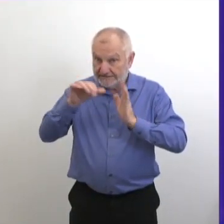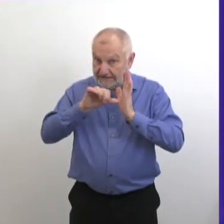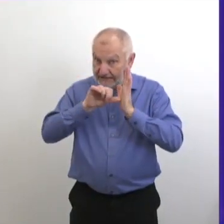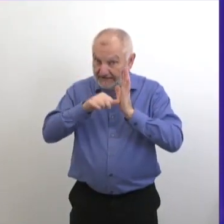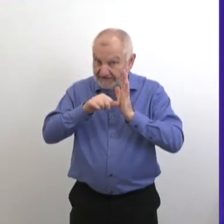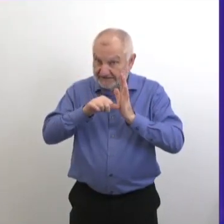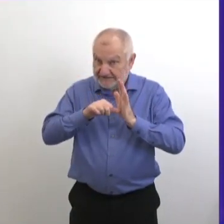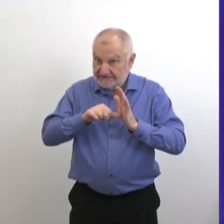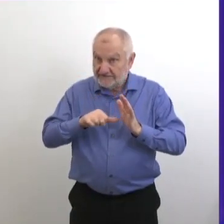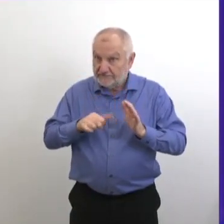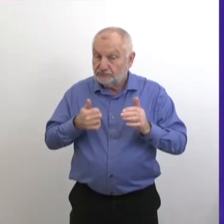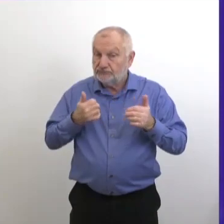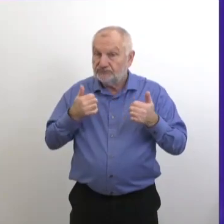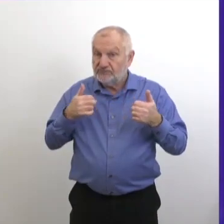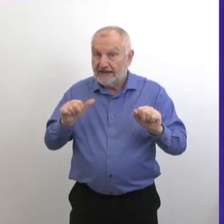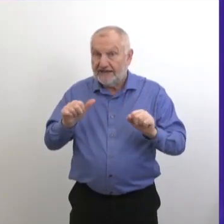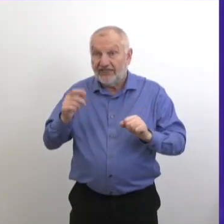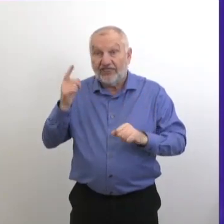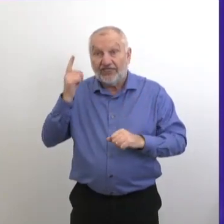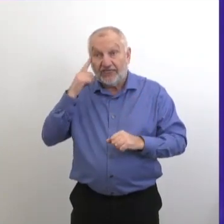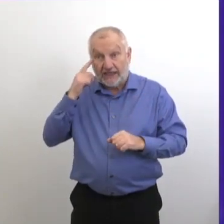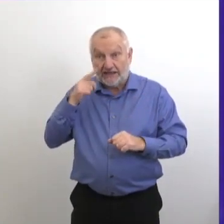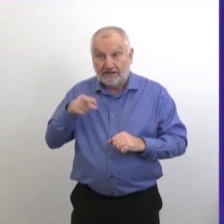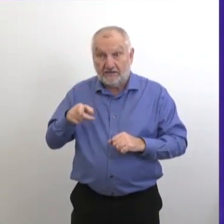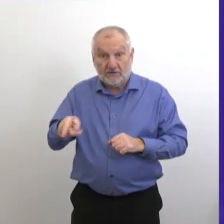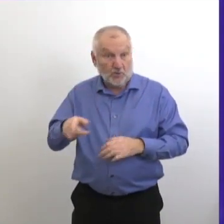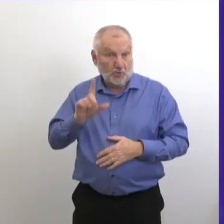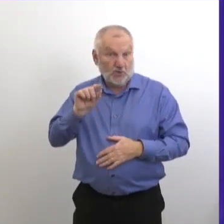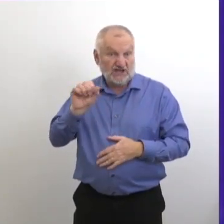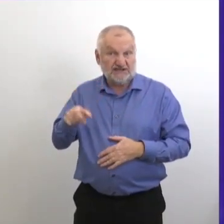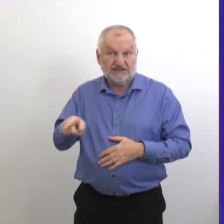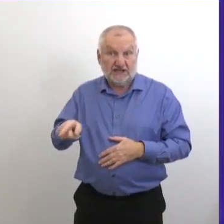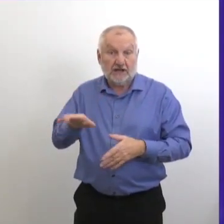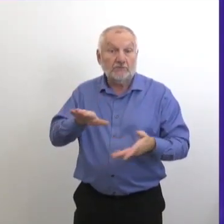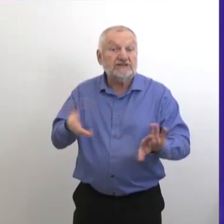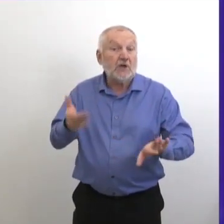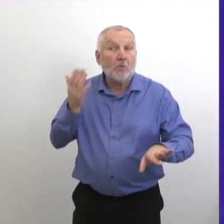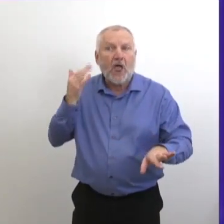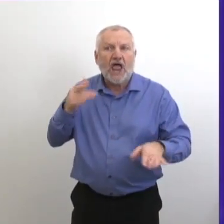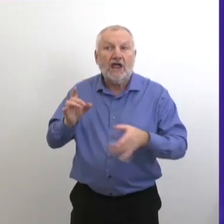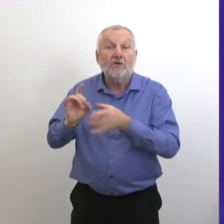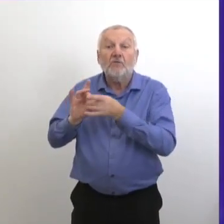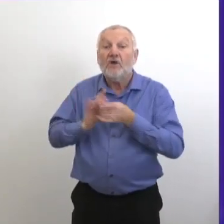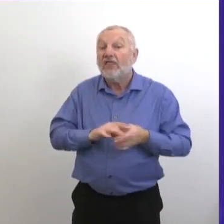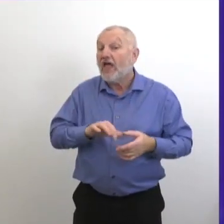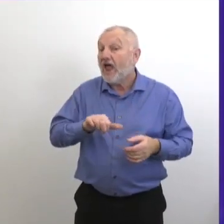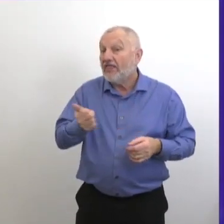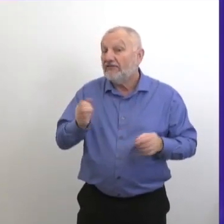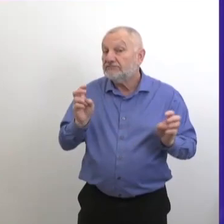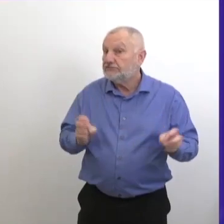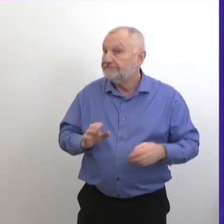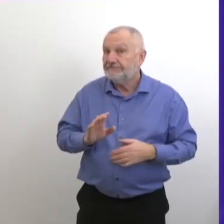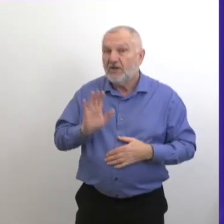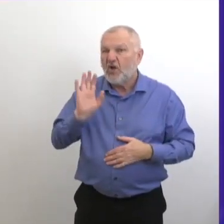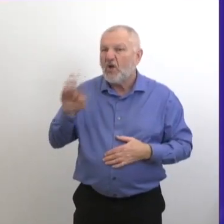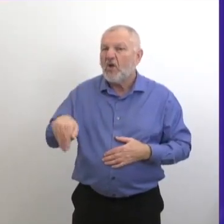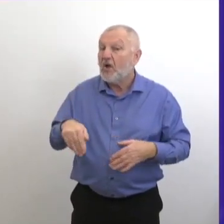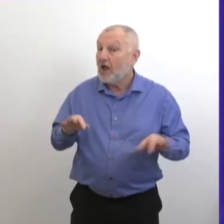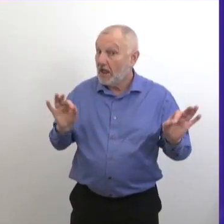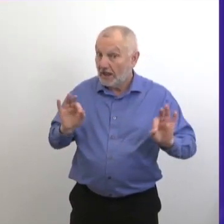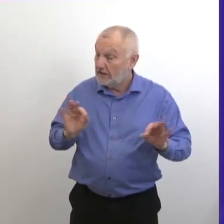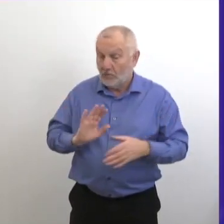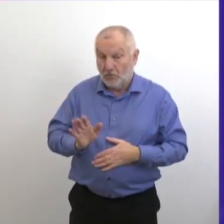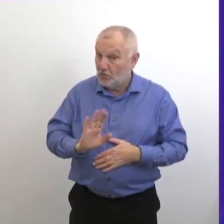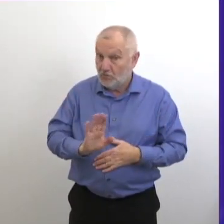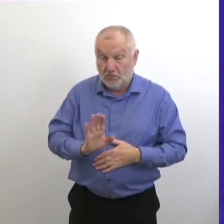On dirait qu'ils veulent réduire la répercussion de ces décès. Alors, avoir des antécédents